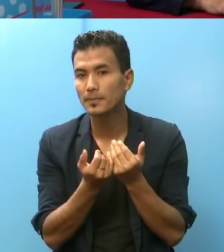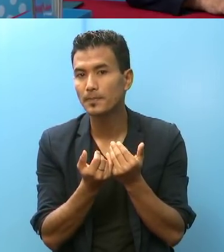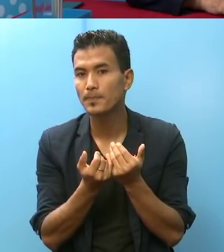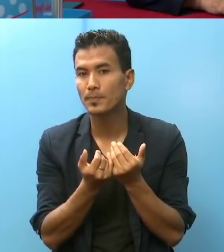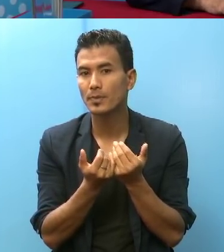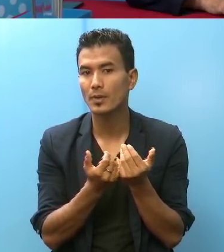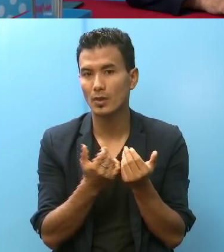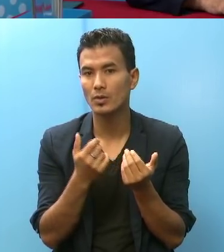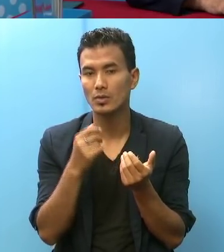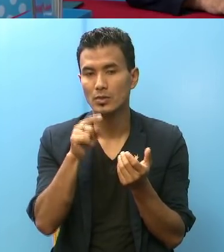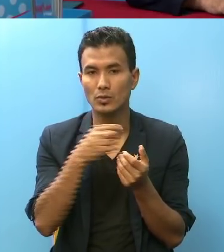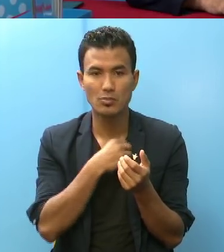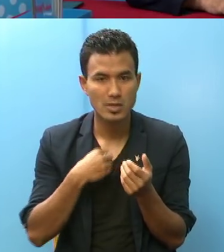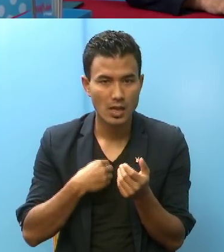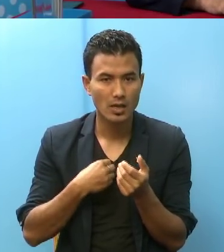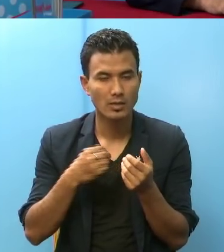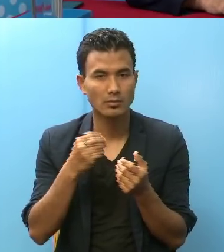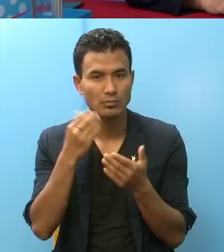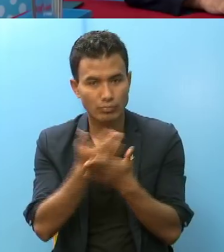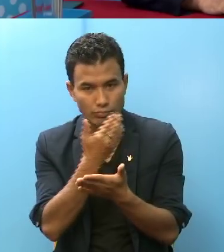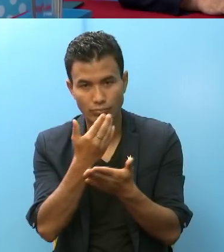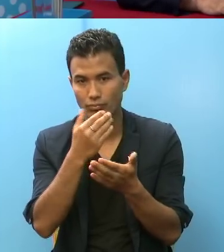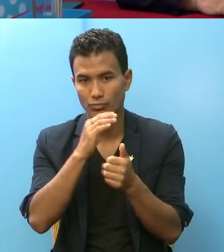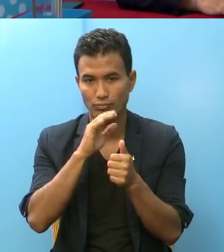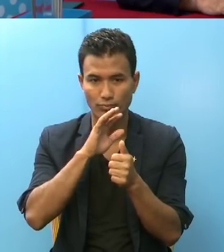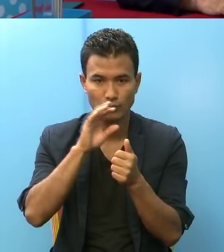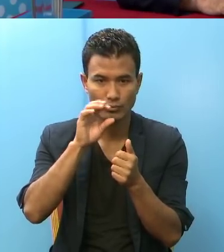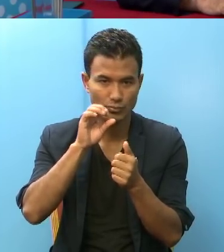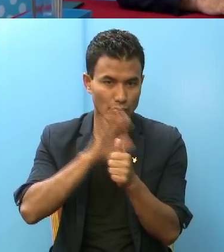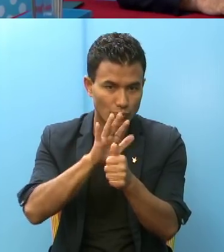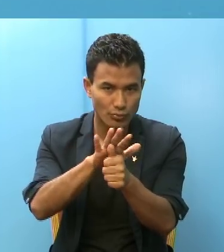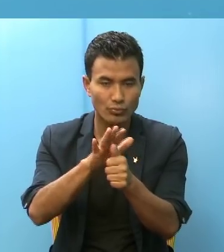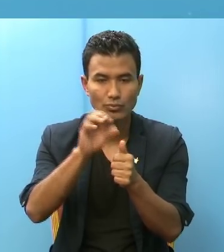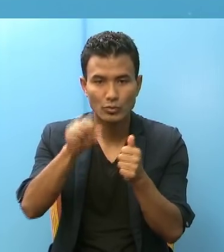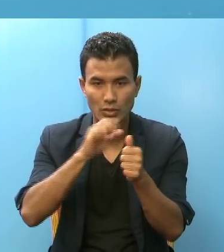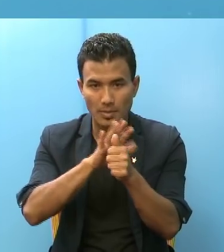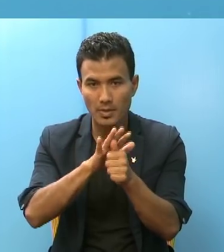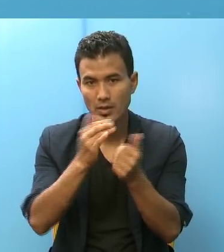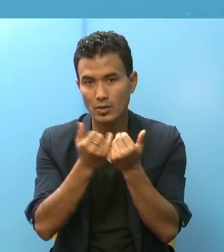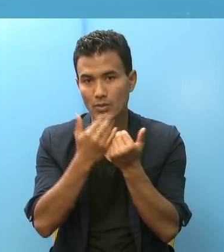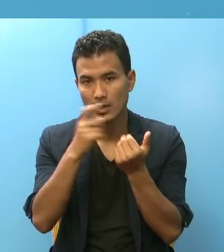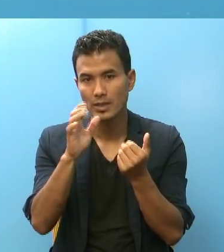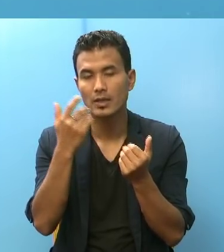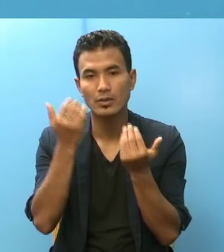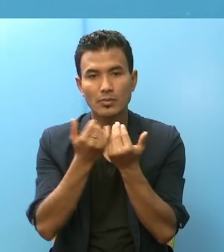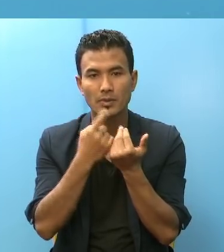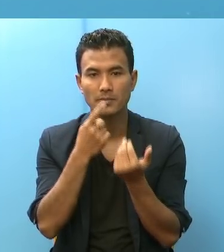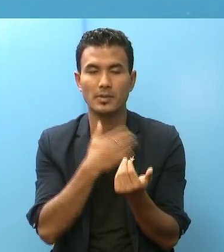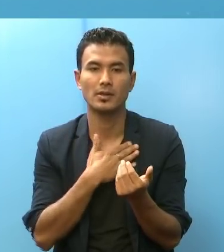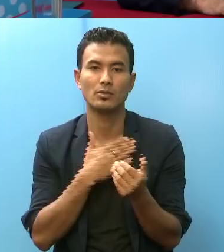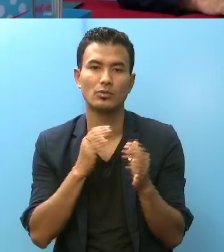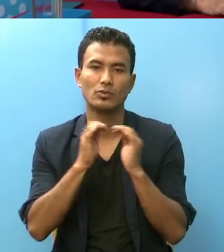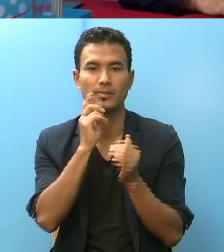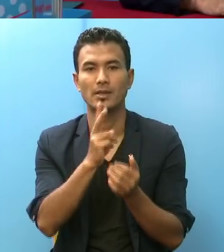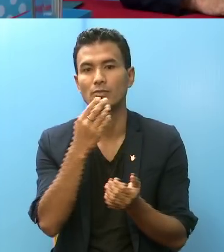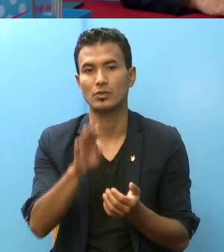प्रिवेंशन को लागी, ट्रीटमेंट को लागी, कुनर स्वापन को लागी, त्यों विचार गरूं डर्शा, मला मेरू सुझाब चाहिए तेही